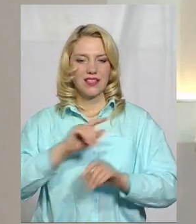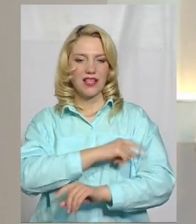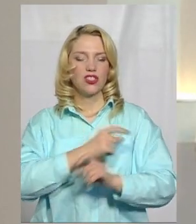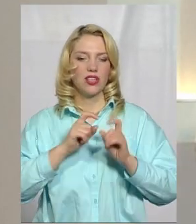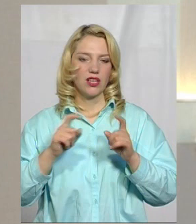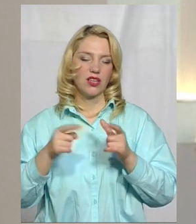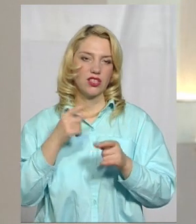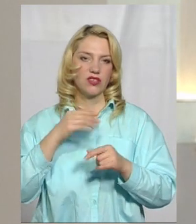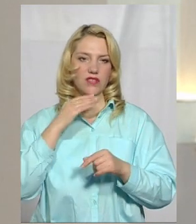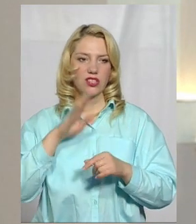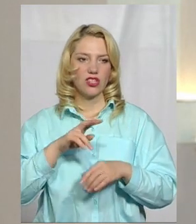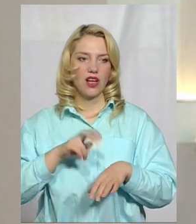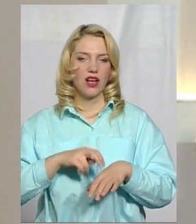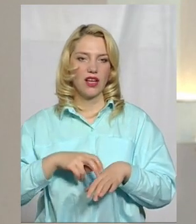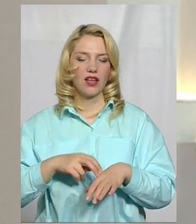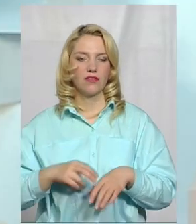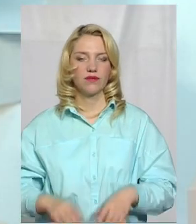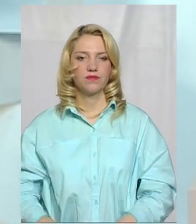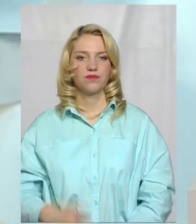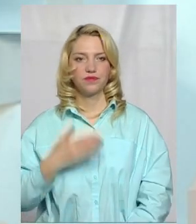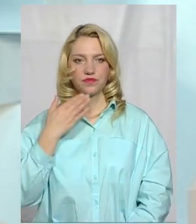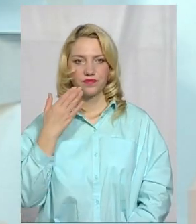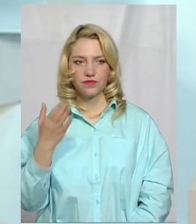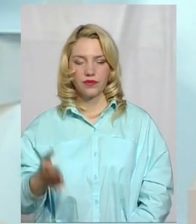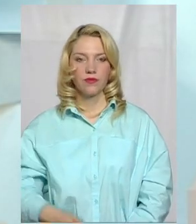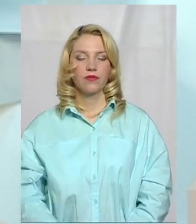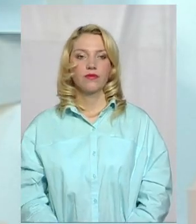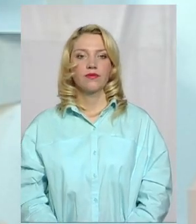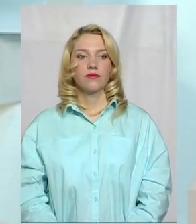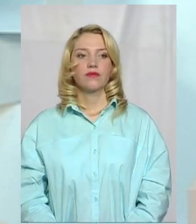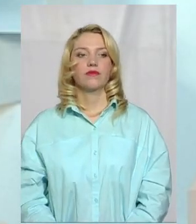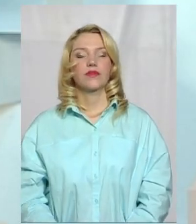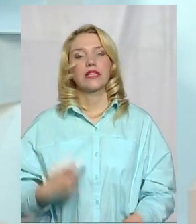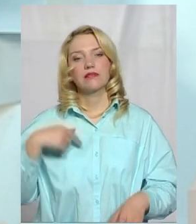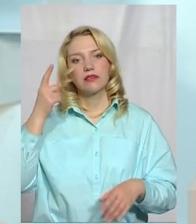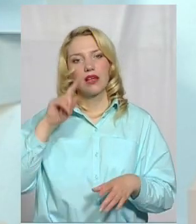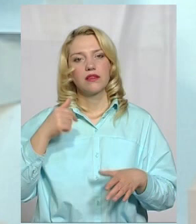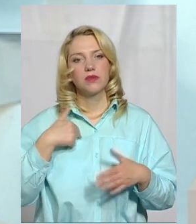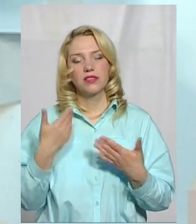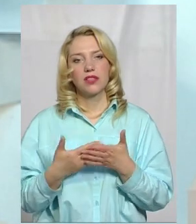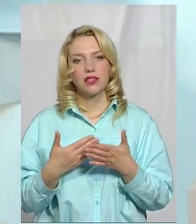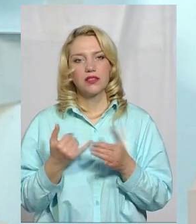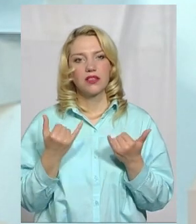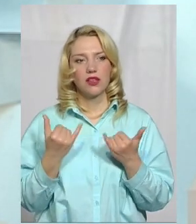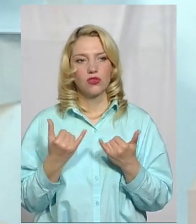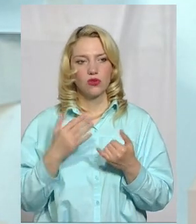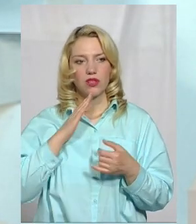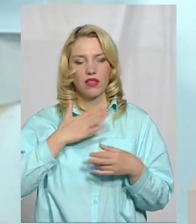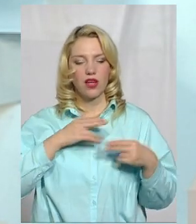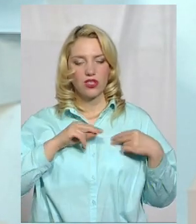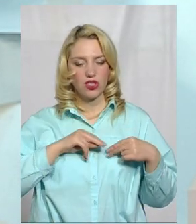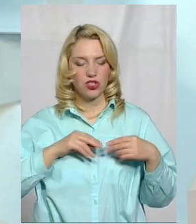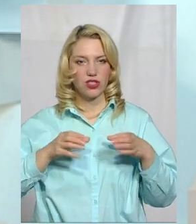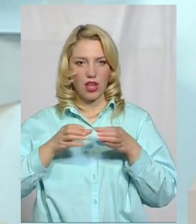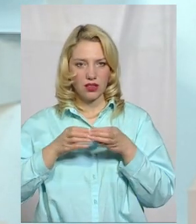лікарів і молодшого персоналу? Ви знаєте, мені здається, що на сьогодні наш кадровий потенціал